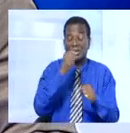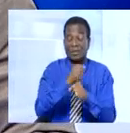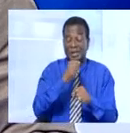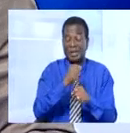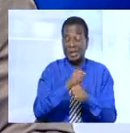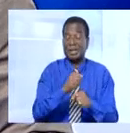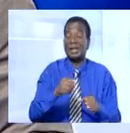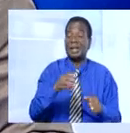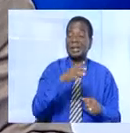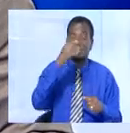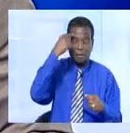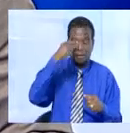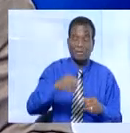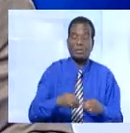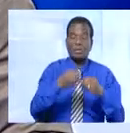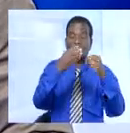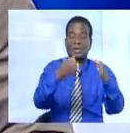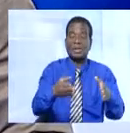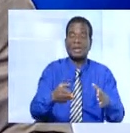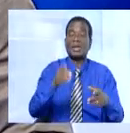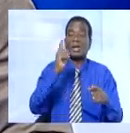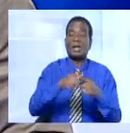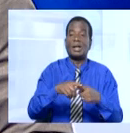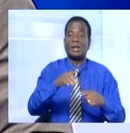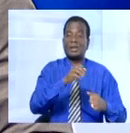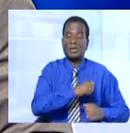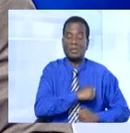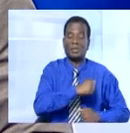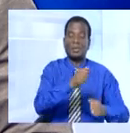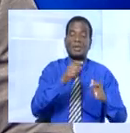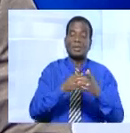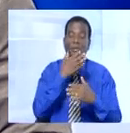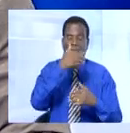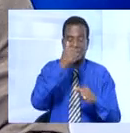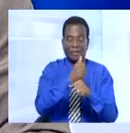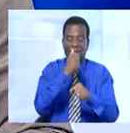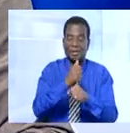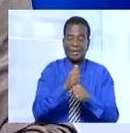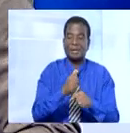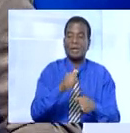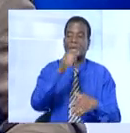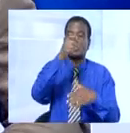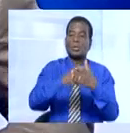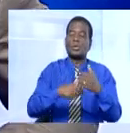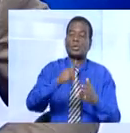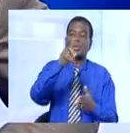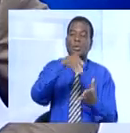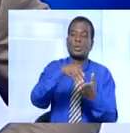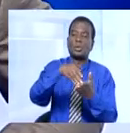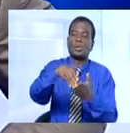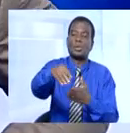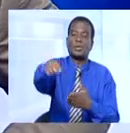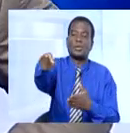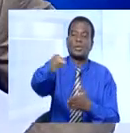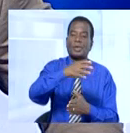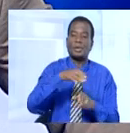projet d'appui à la restauration de l'ordre public et de l'autorité de l'État. Projet estimé à plus d'un milliard de francs